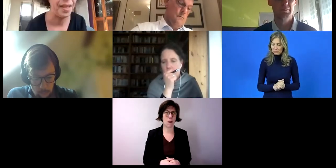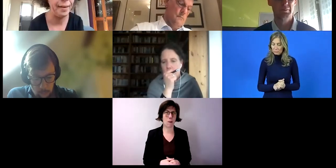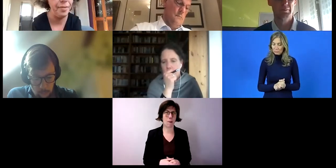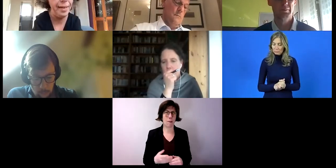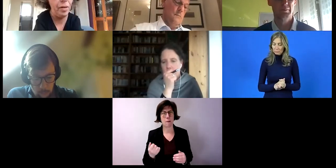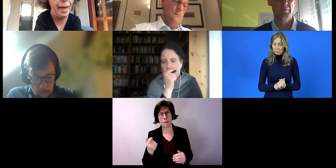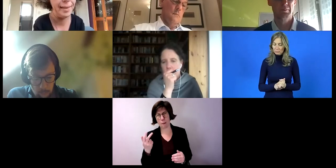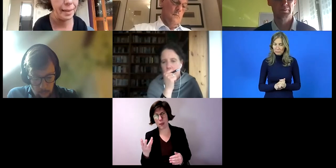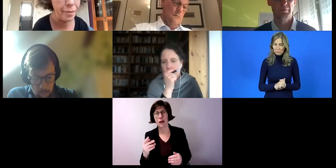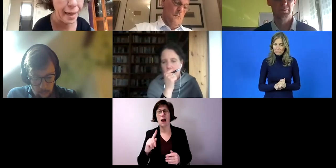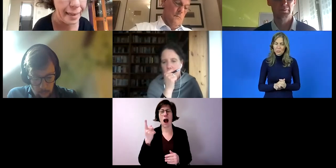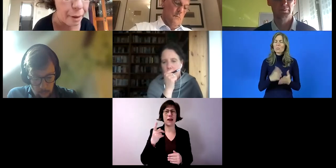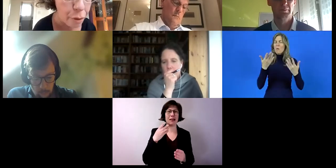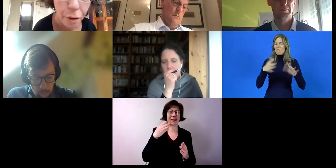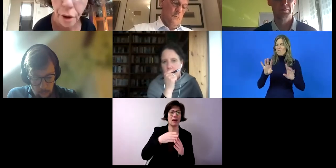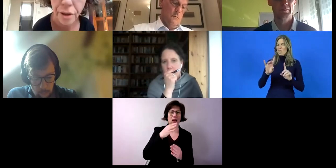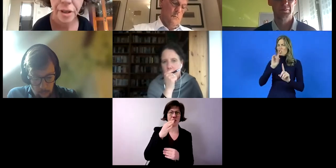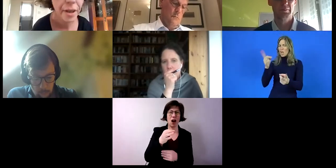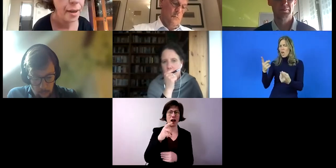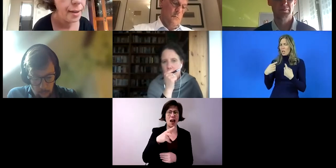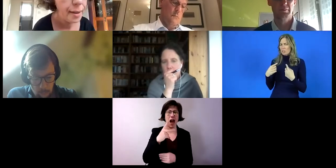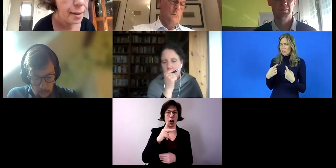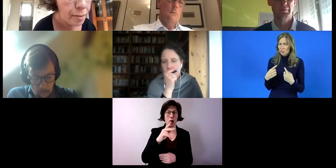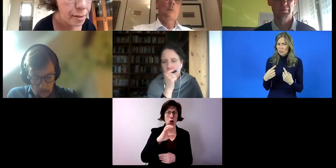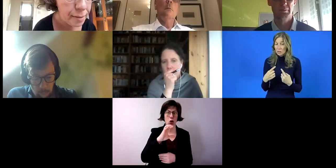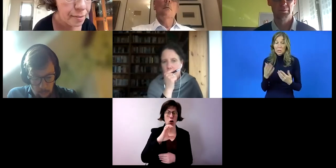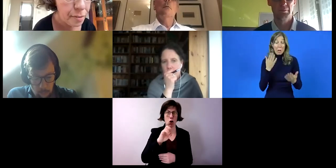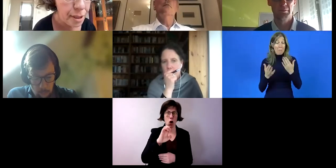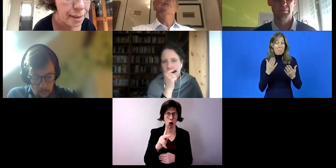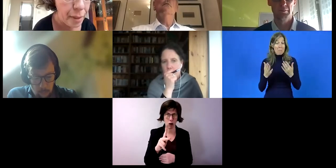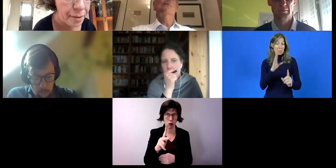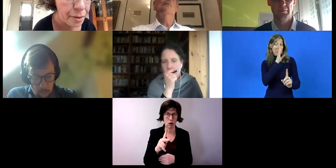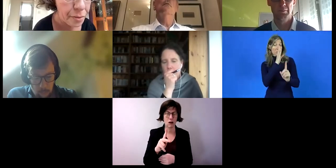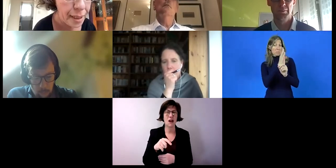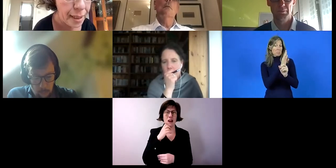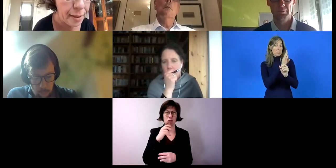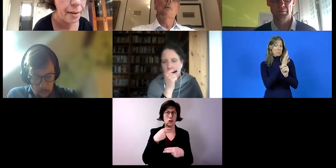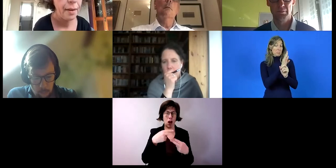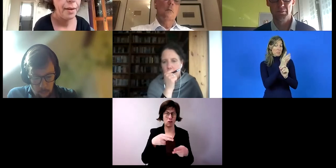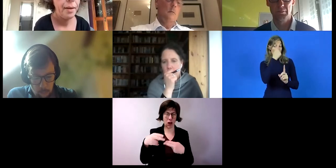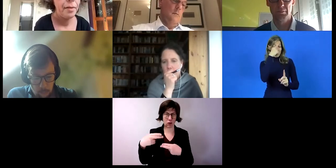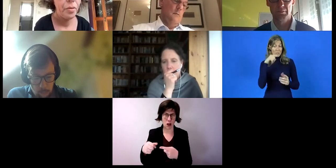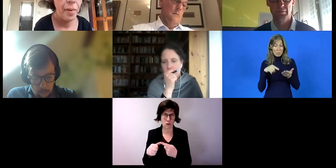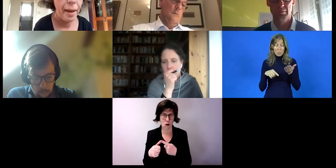Dann vielleicht noch eine direkte Frage an Herrn Kock. Und dann würde ich in die Beantwortung gehen.